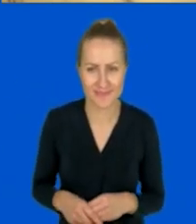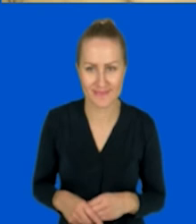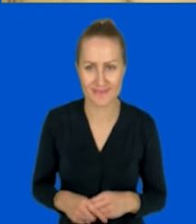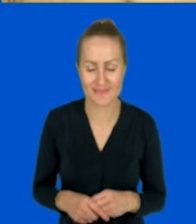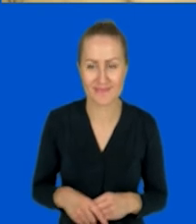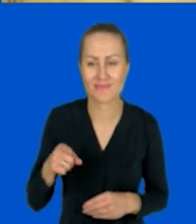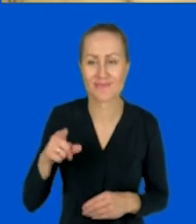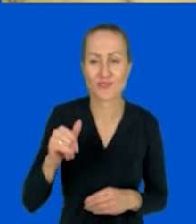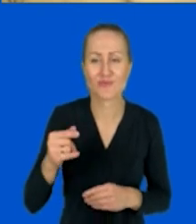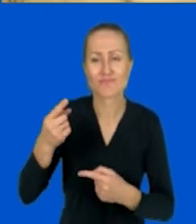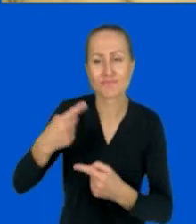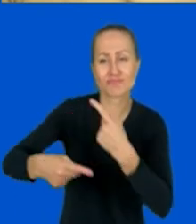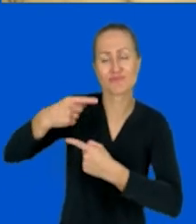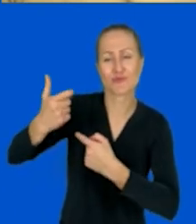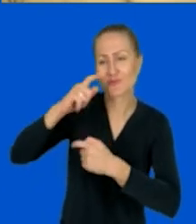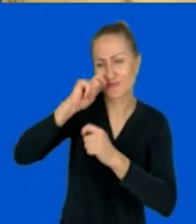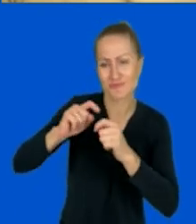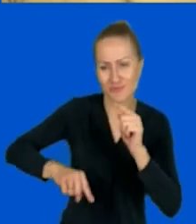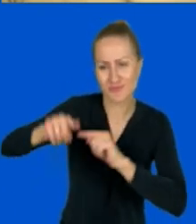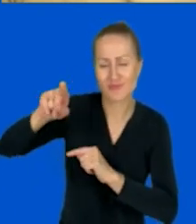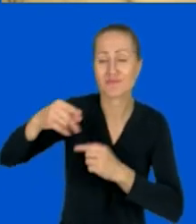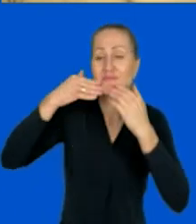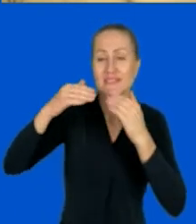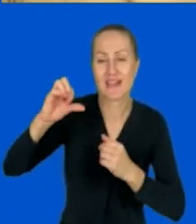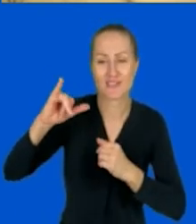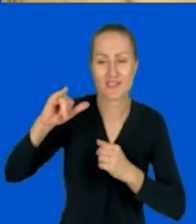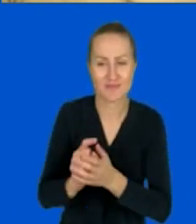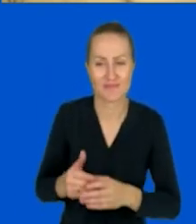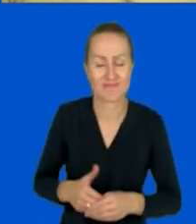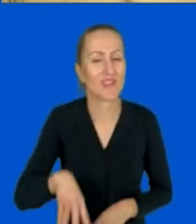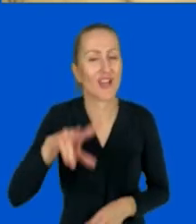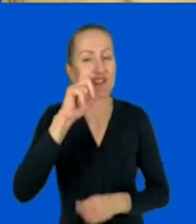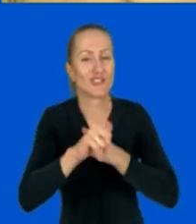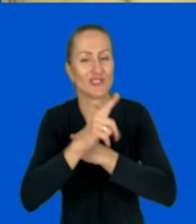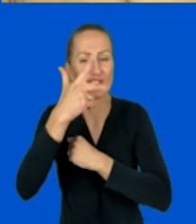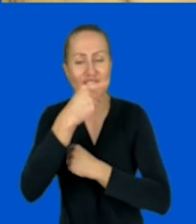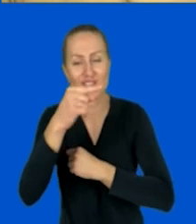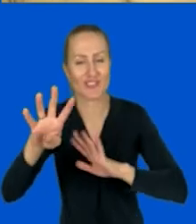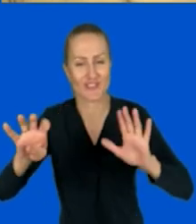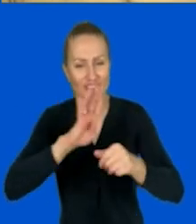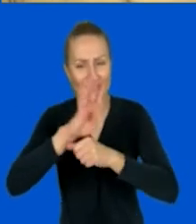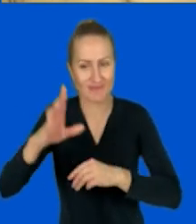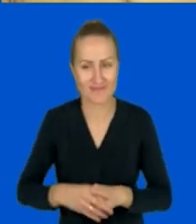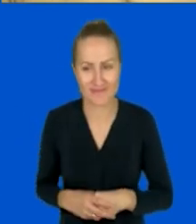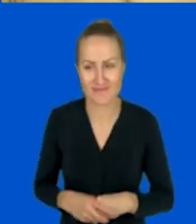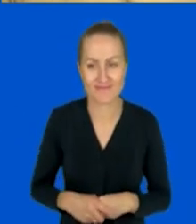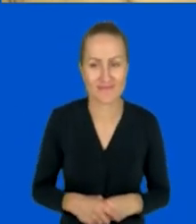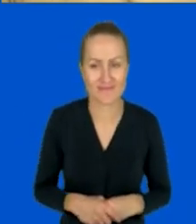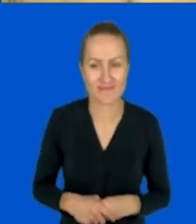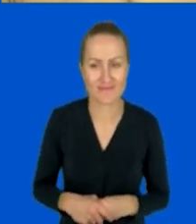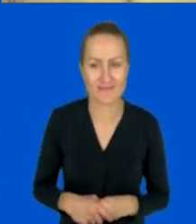możecie przewinąć. O, dzięki Asię. 3-7-3-914. No właśnie.